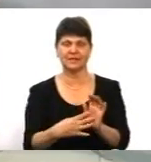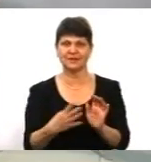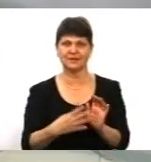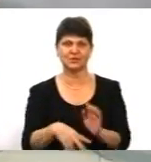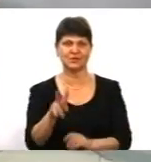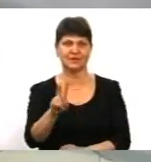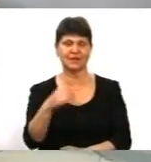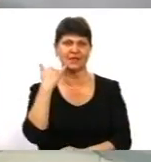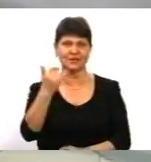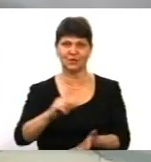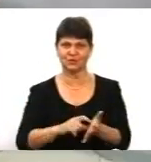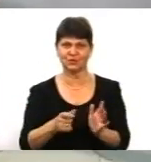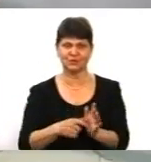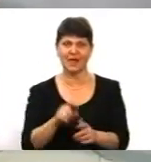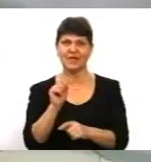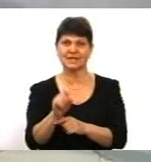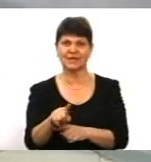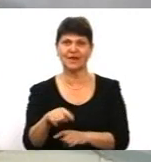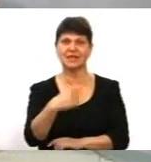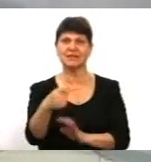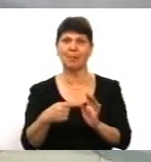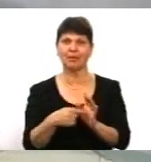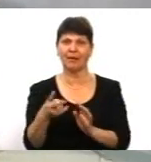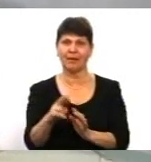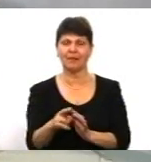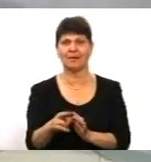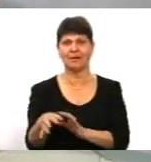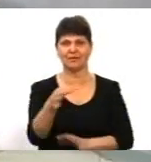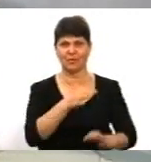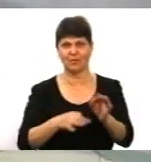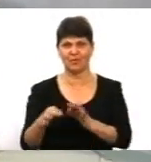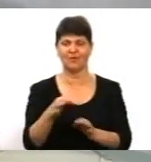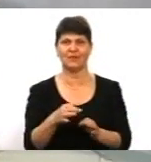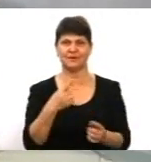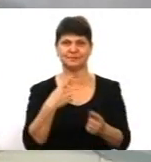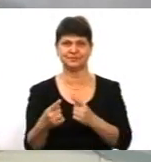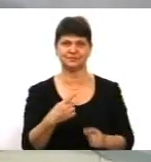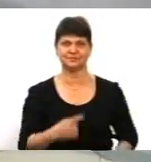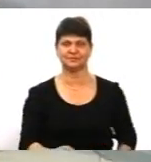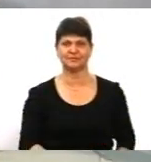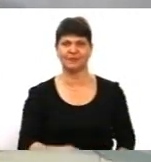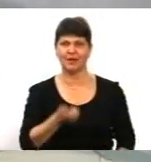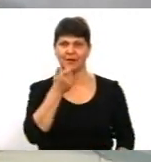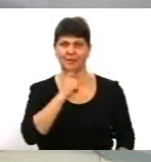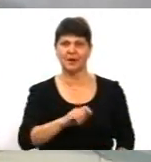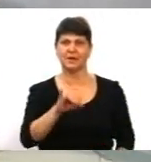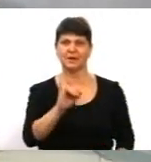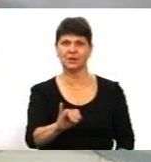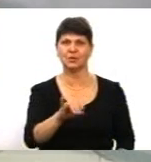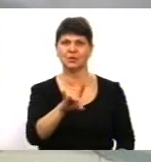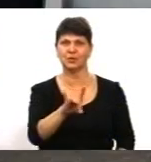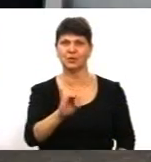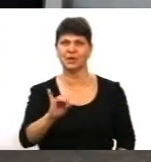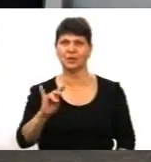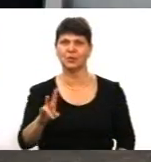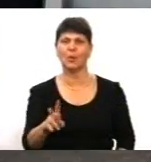студії. Телефонуйте, ставте свої запитання, долучайтеся до розмови. Отже, пане Юрію, як ви можете прокоментувати